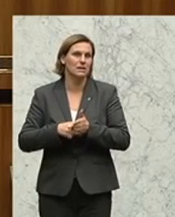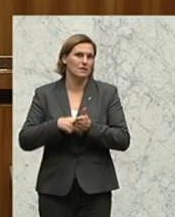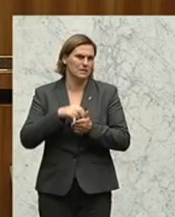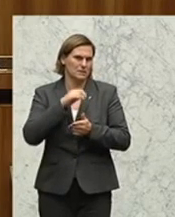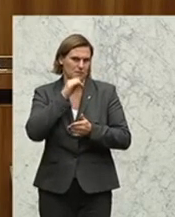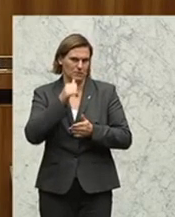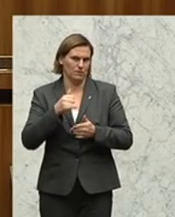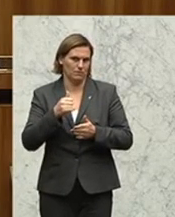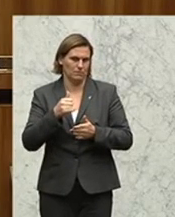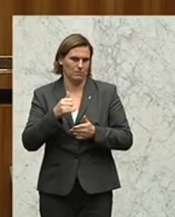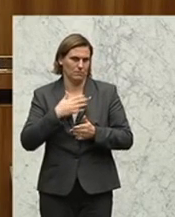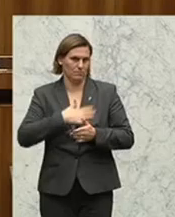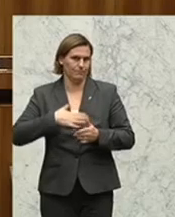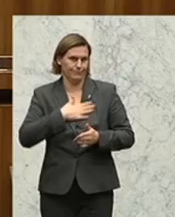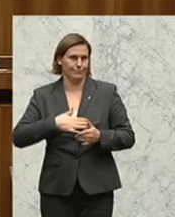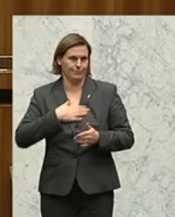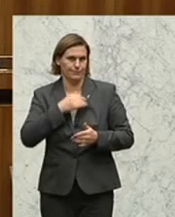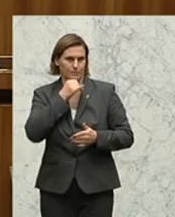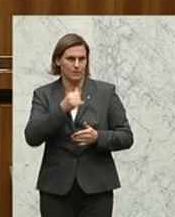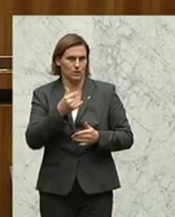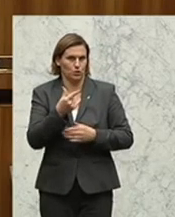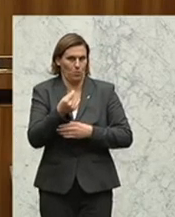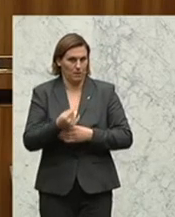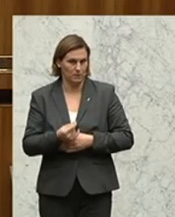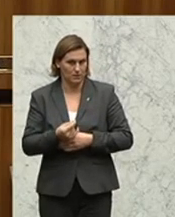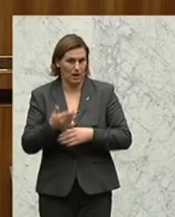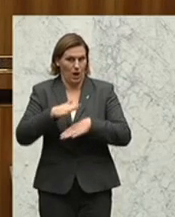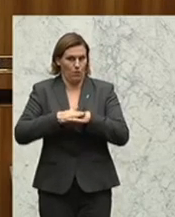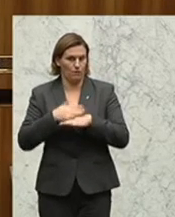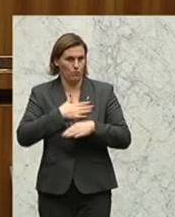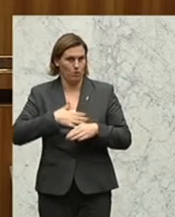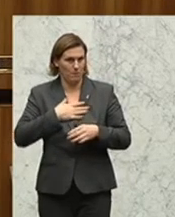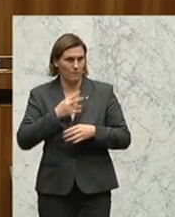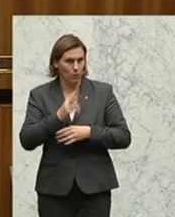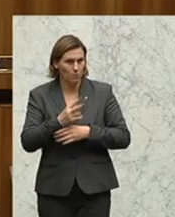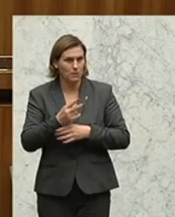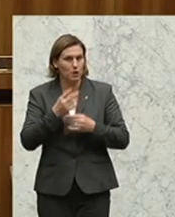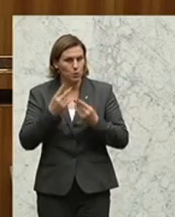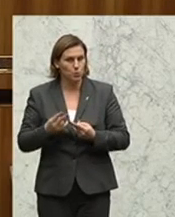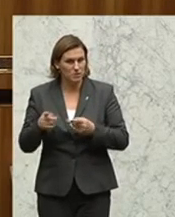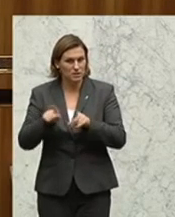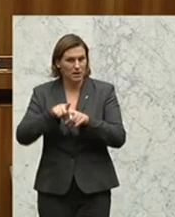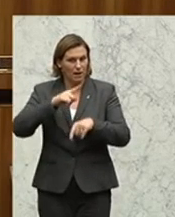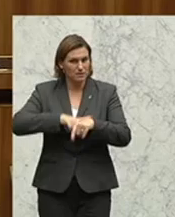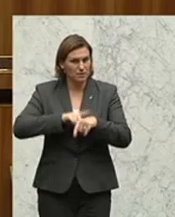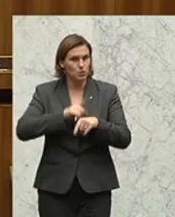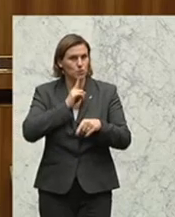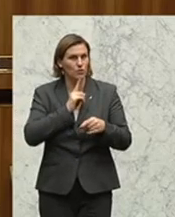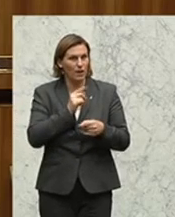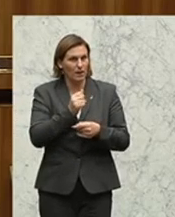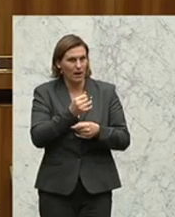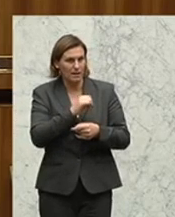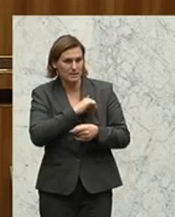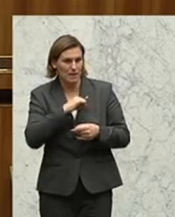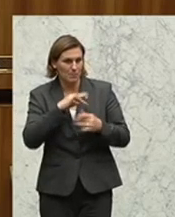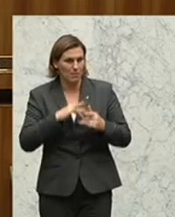eine Ungeheuerlichkeit und ist vor allem deswegen eine doppelte Ungeheuerlichkeit, weil gleichzeitig die Justiz zu wenig Geld hat, um ihren Aufgaben nachzukommen.